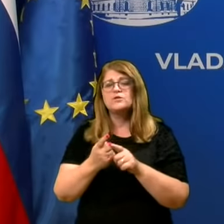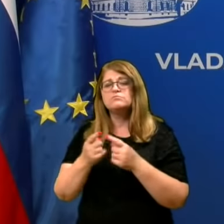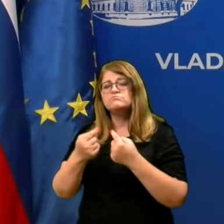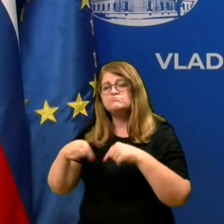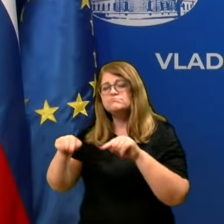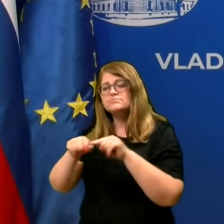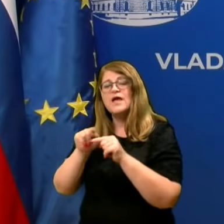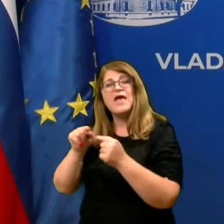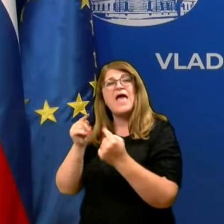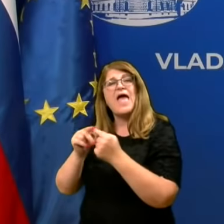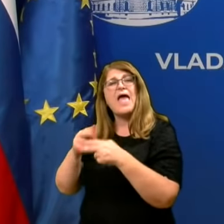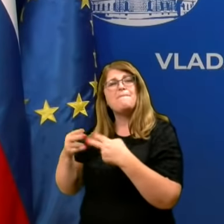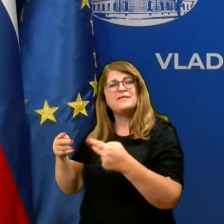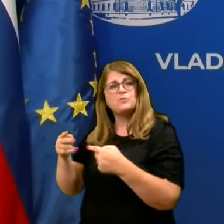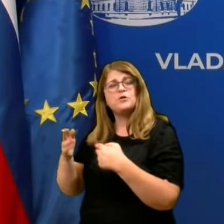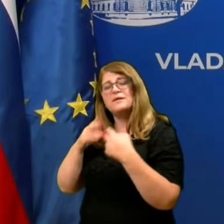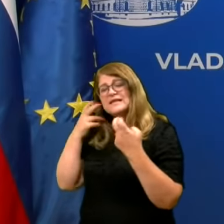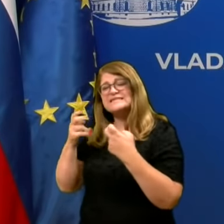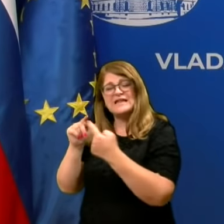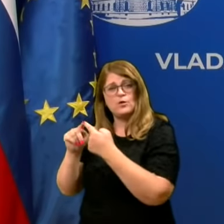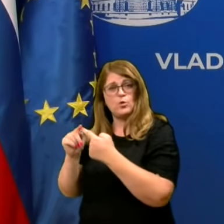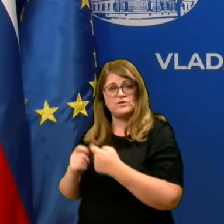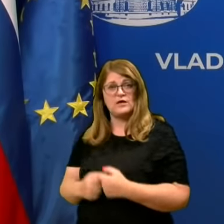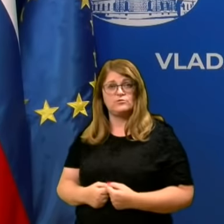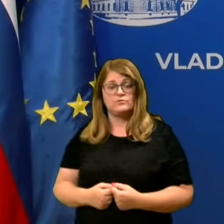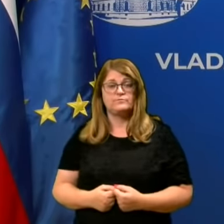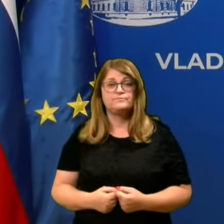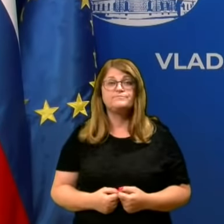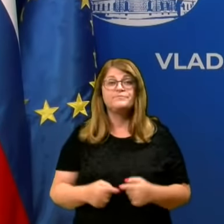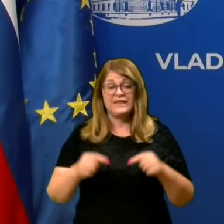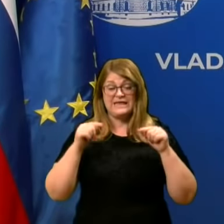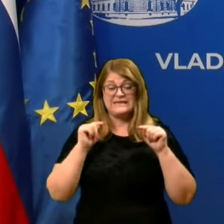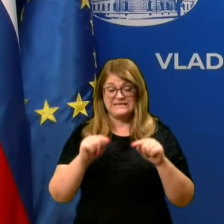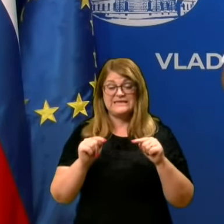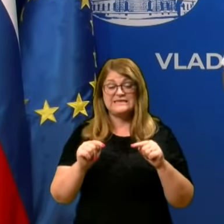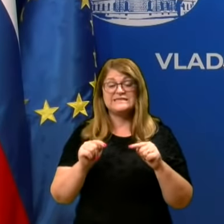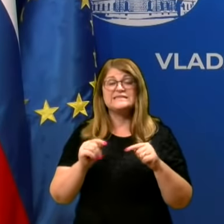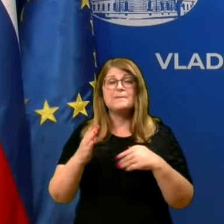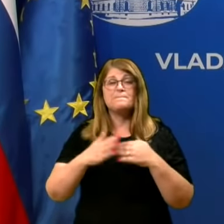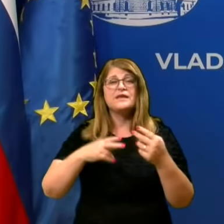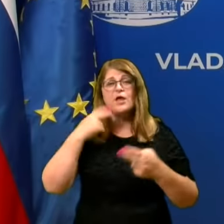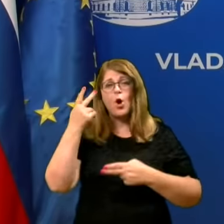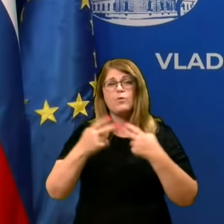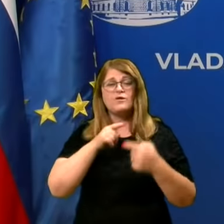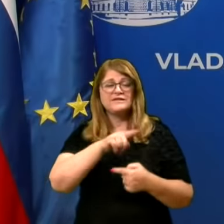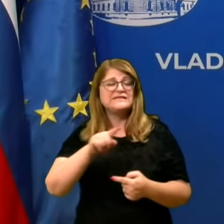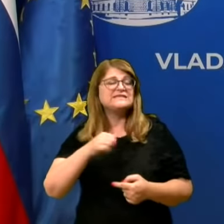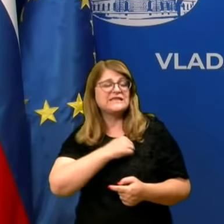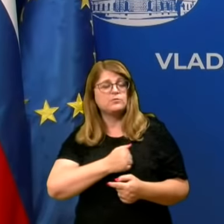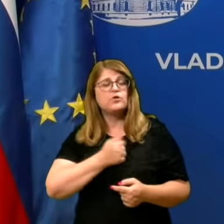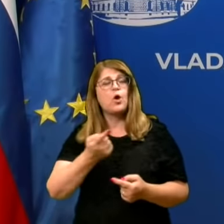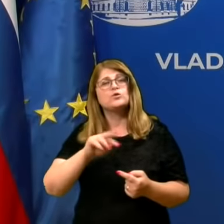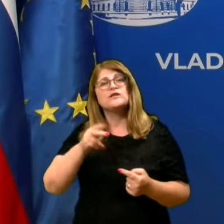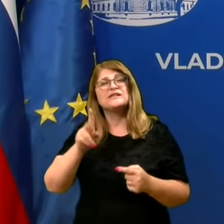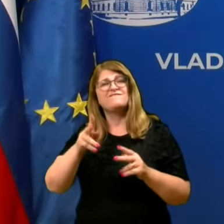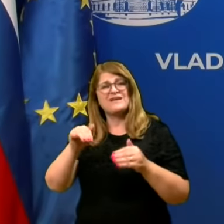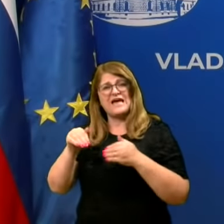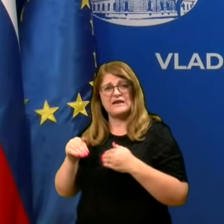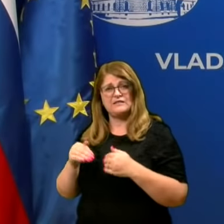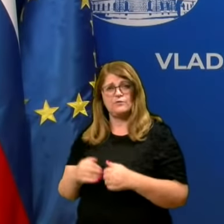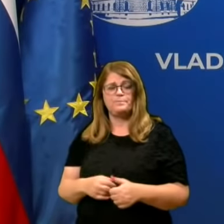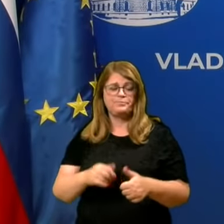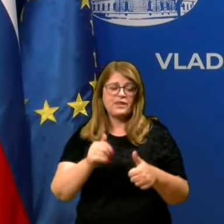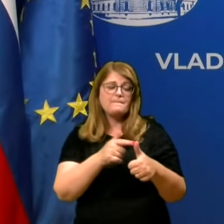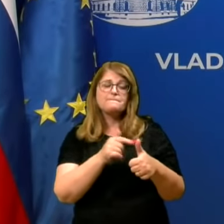po iskanju kontaktov in pa tudi kapaciteta zdravstvenega sistema pre obronavi o bolelih oziroma tisti, ki morajo karantena. Zdaj na prvo